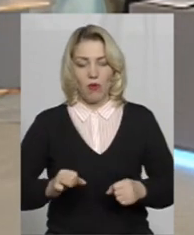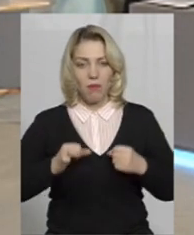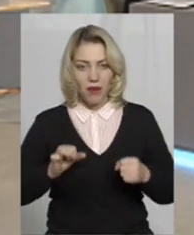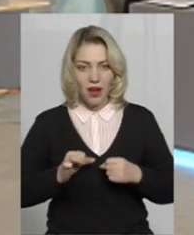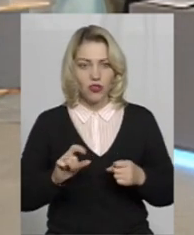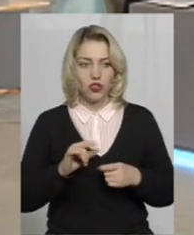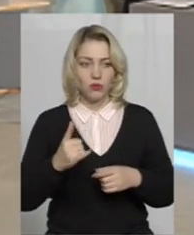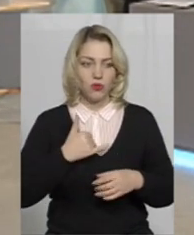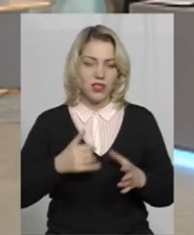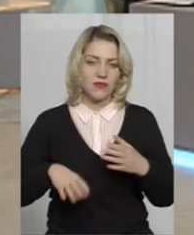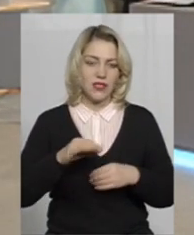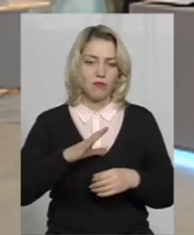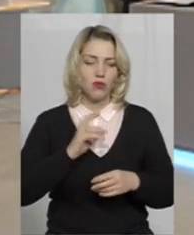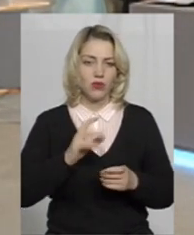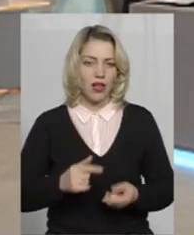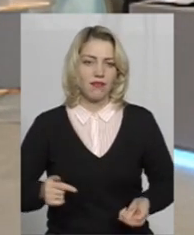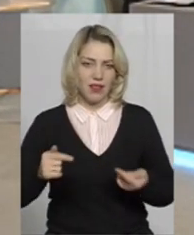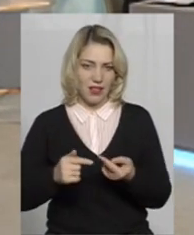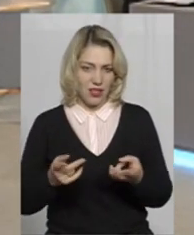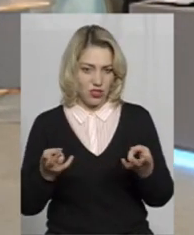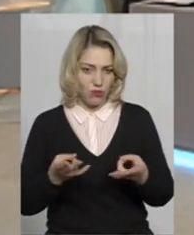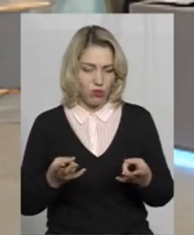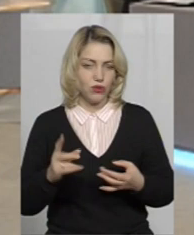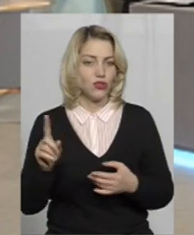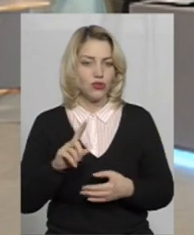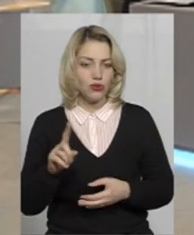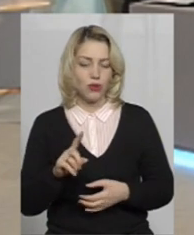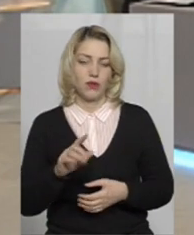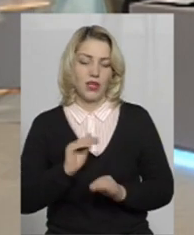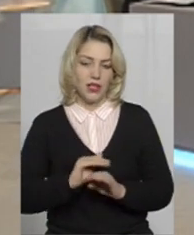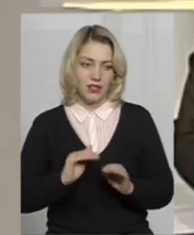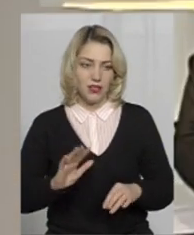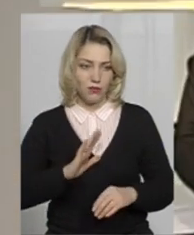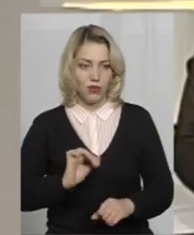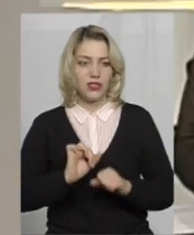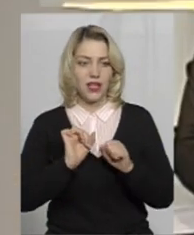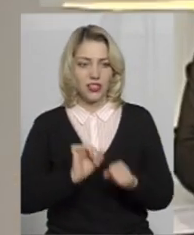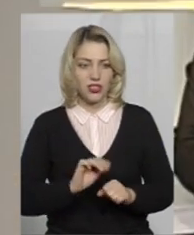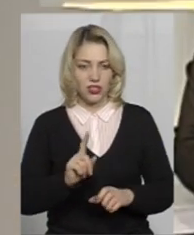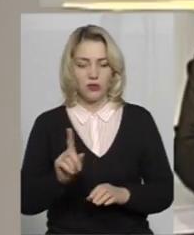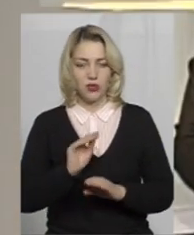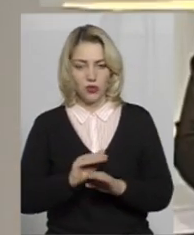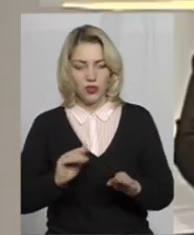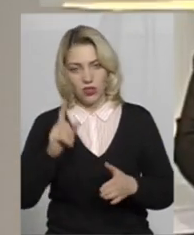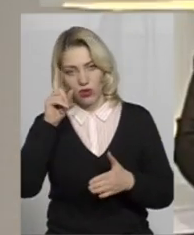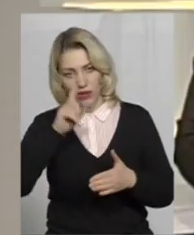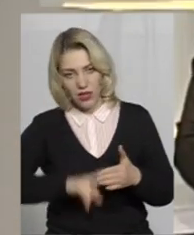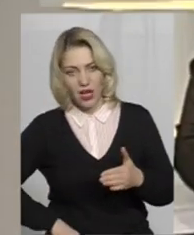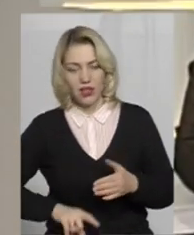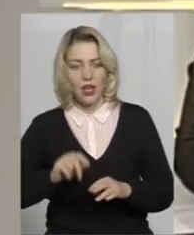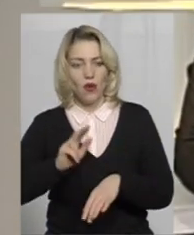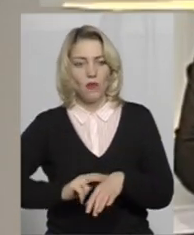щоб і у нас все було так, як належить бути, щоб діти були захищеними, щоб вони довіряли